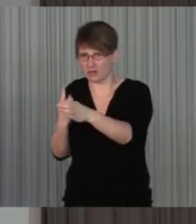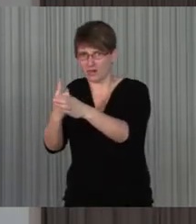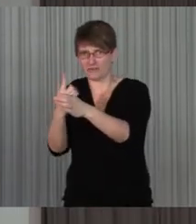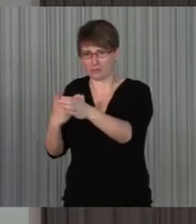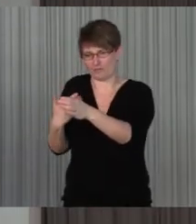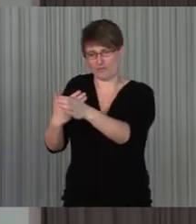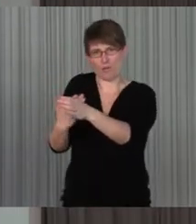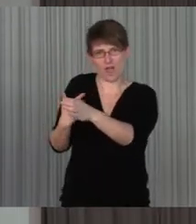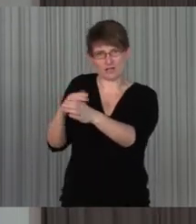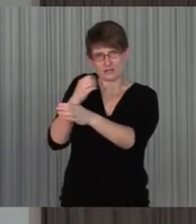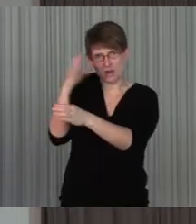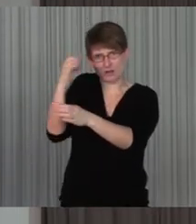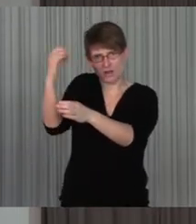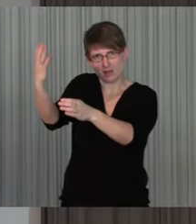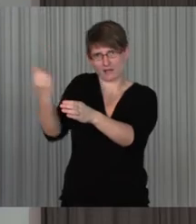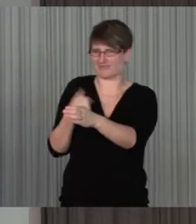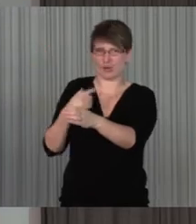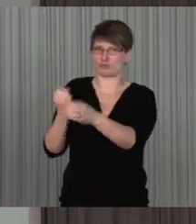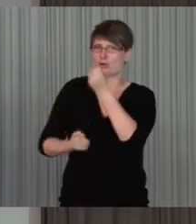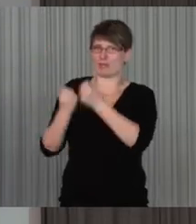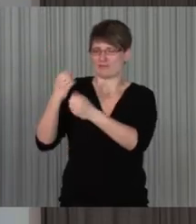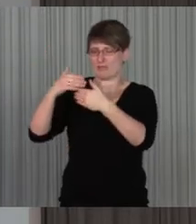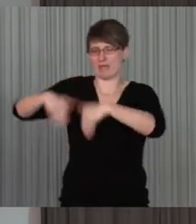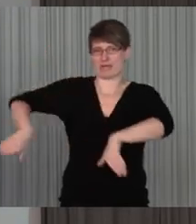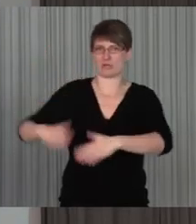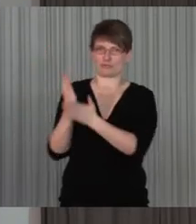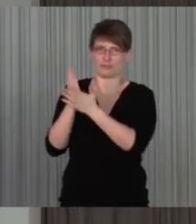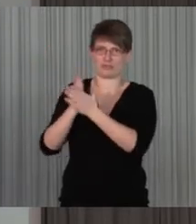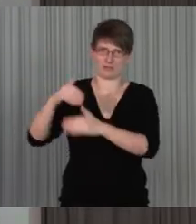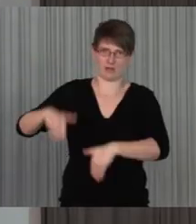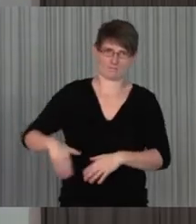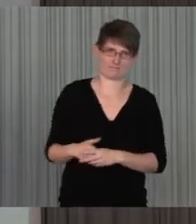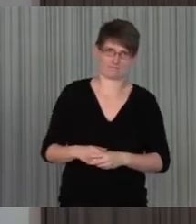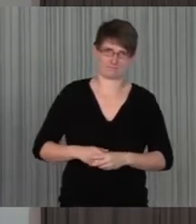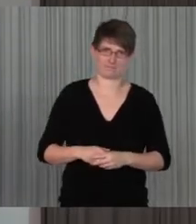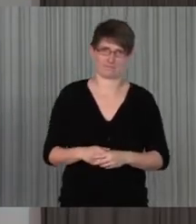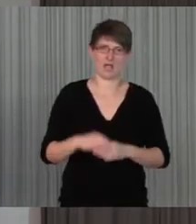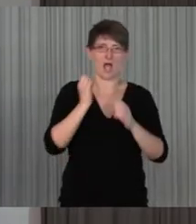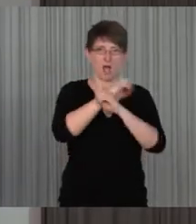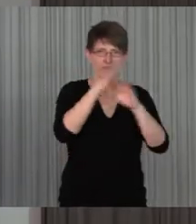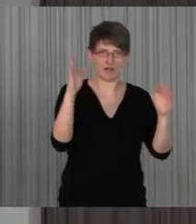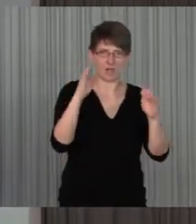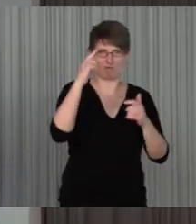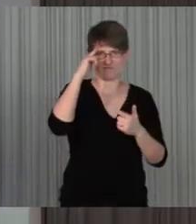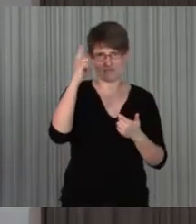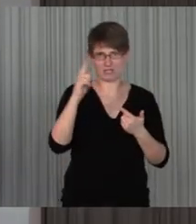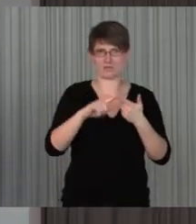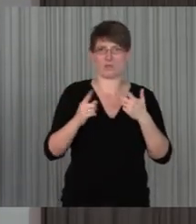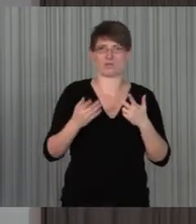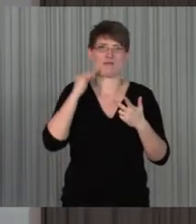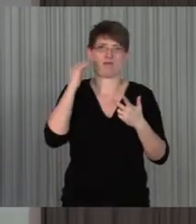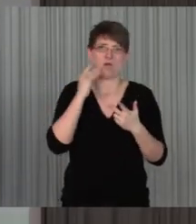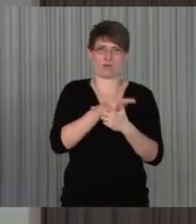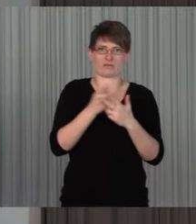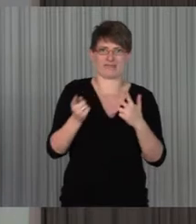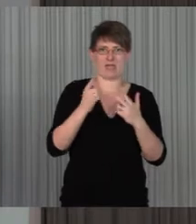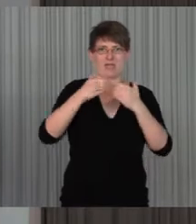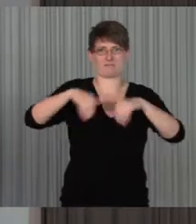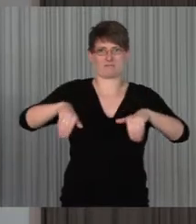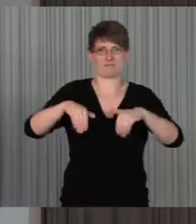Offenheit, Flexibilität und Wissen sind da denke ich drei wichtige Punkte, die helfen, Trajieren abzubauen.